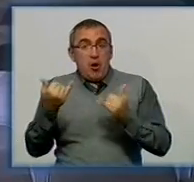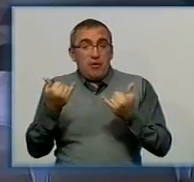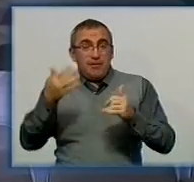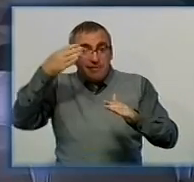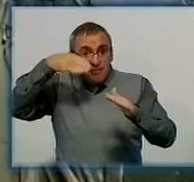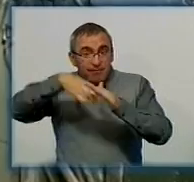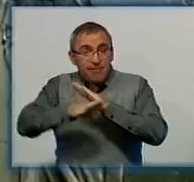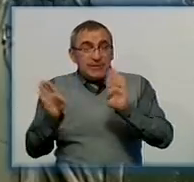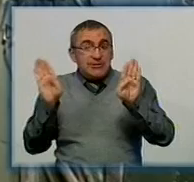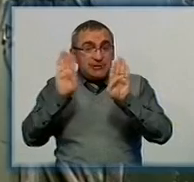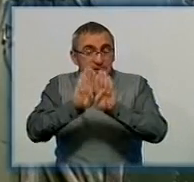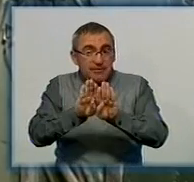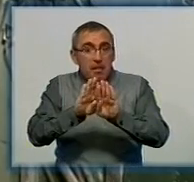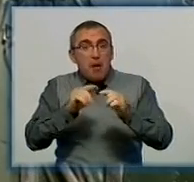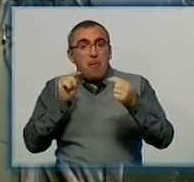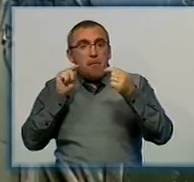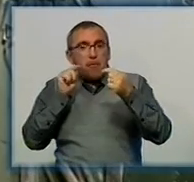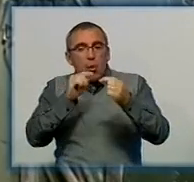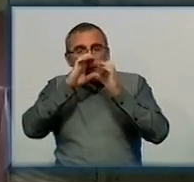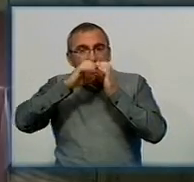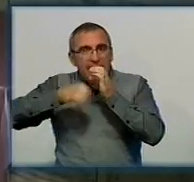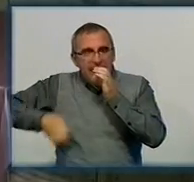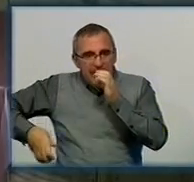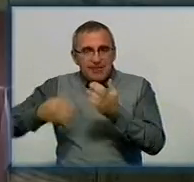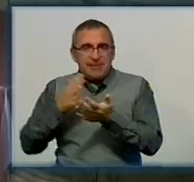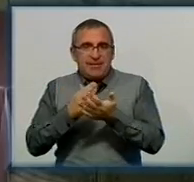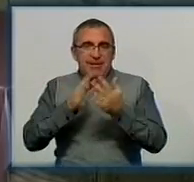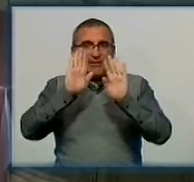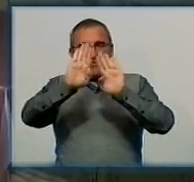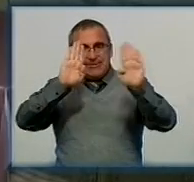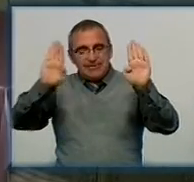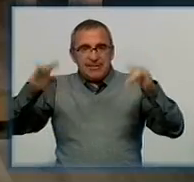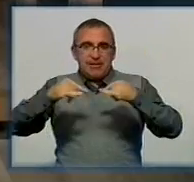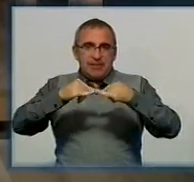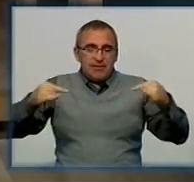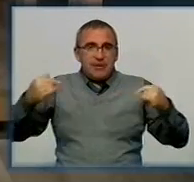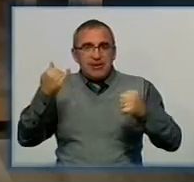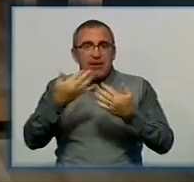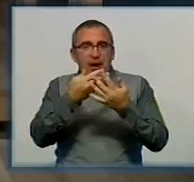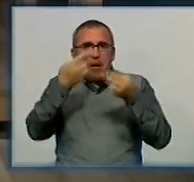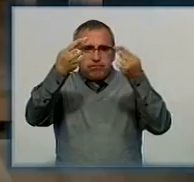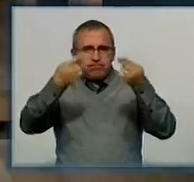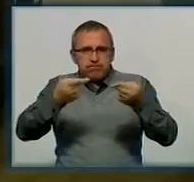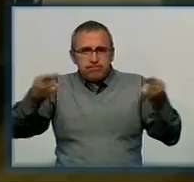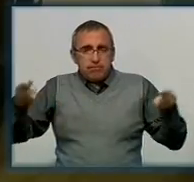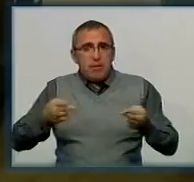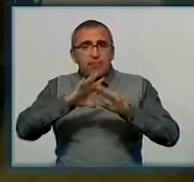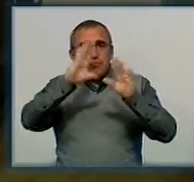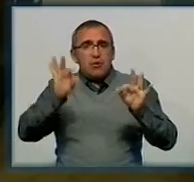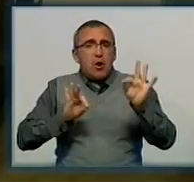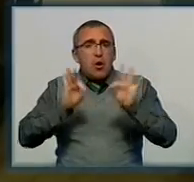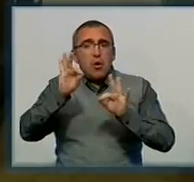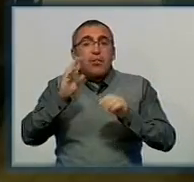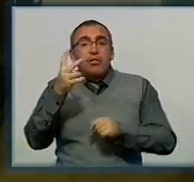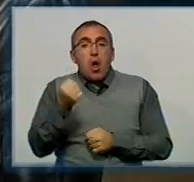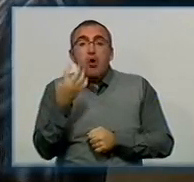За зачиненою брамою – склад протигазів. На стінах тематичні стенди. Трохи далі – 62-поверхових лежаків. Кожен розрахований на чотири